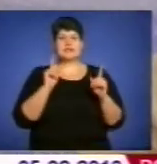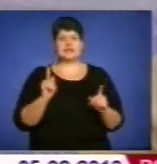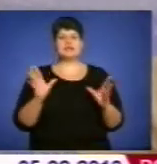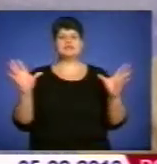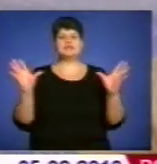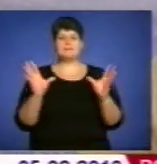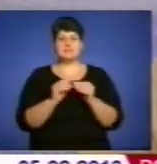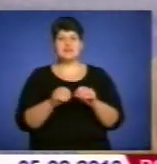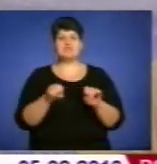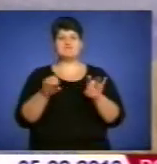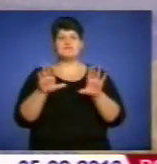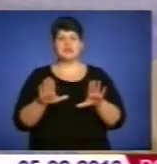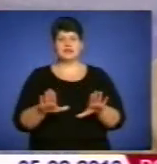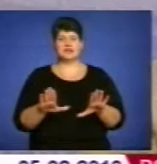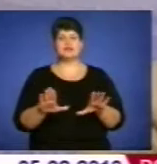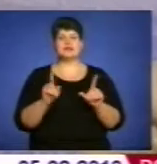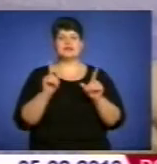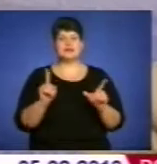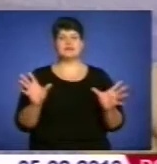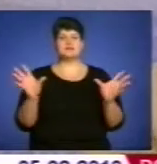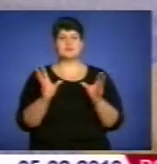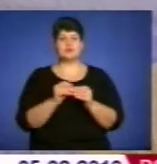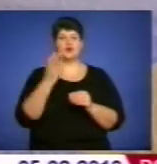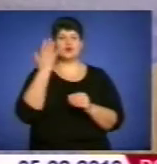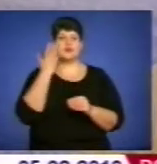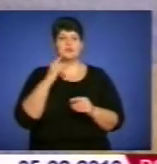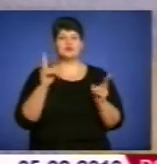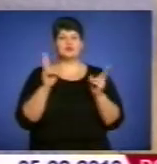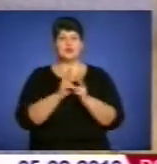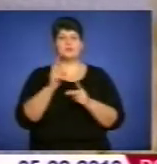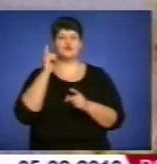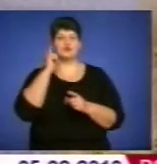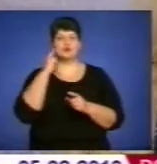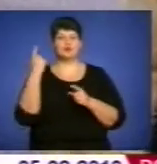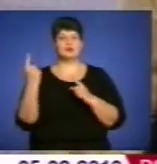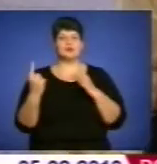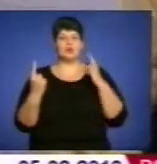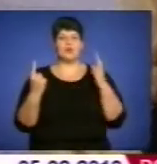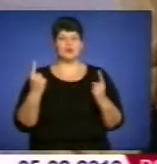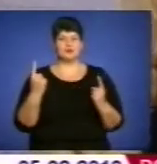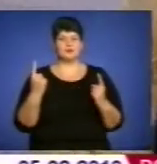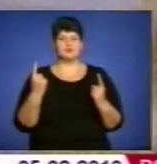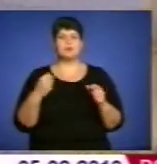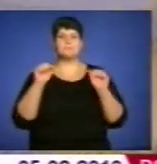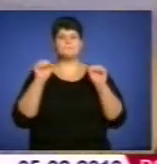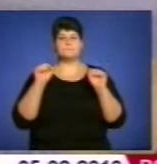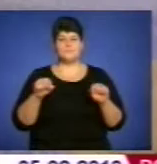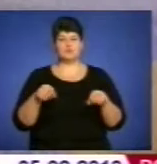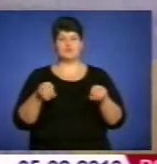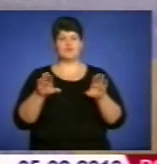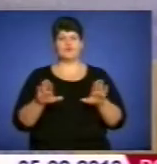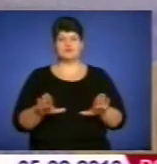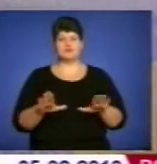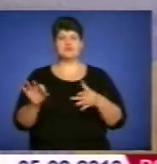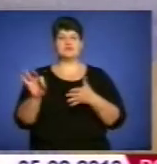вирішення, спільне, коли ми зустрічаємося, ми чуємо друг друга, один одного, ми можемо їх вирішити.